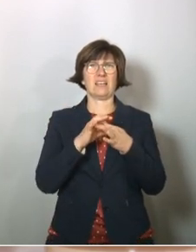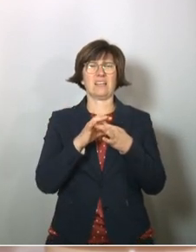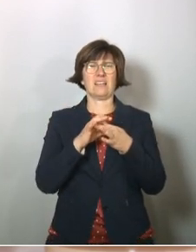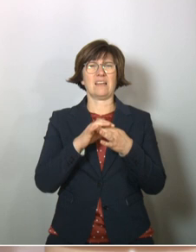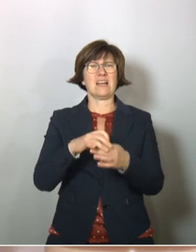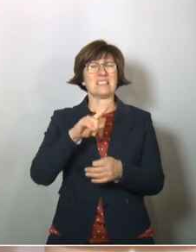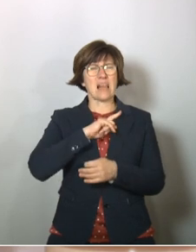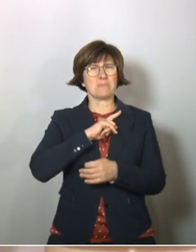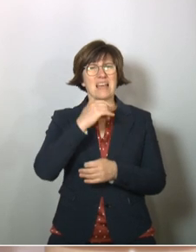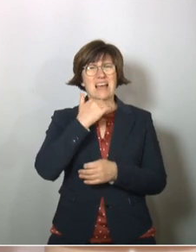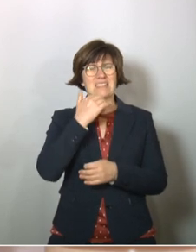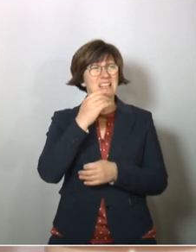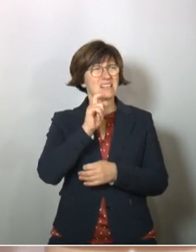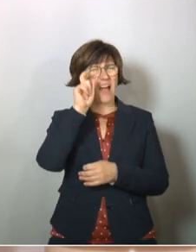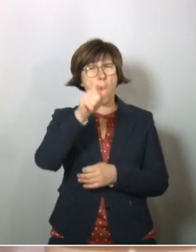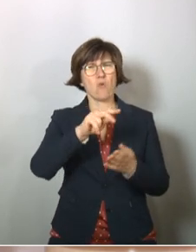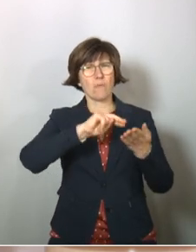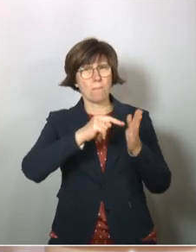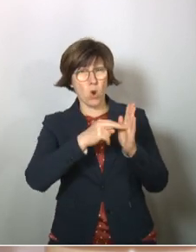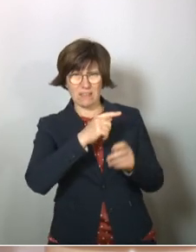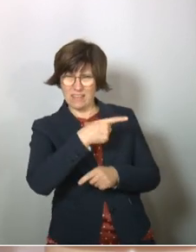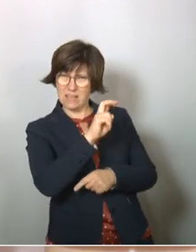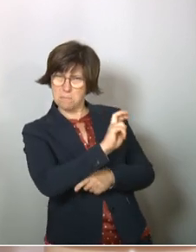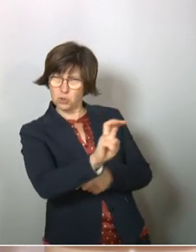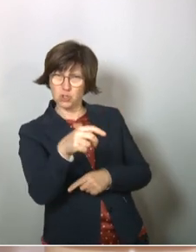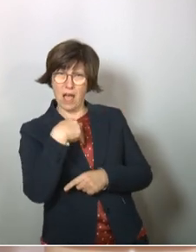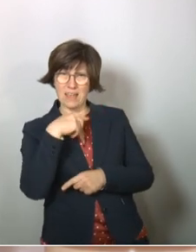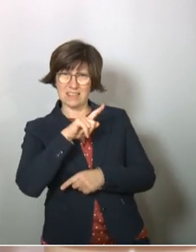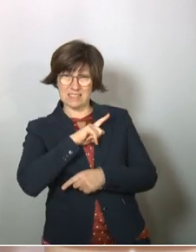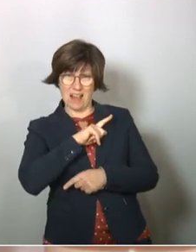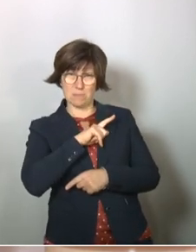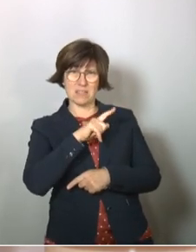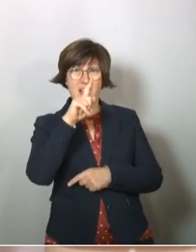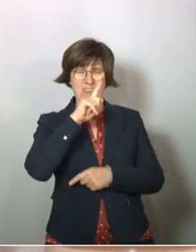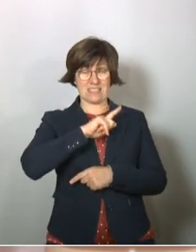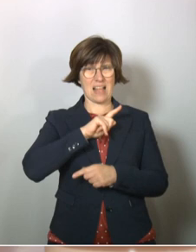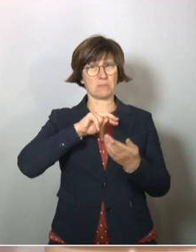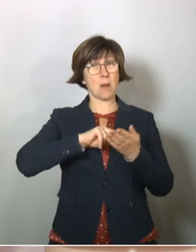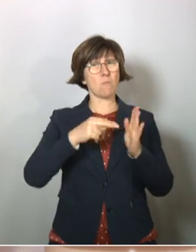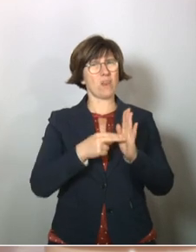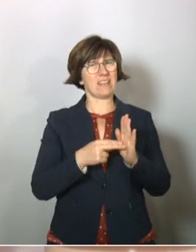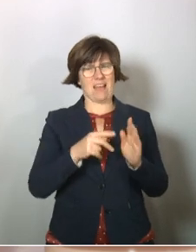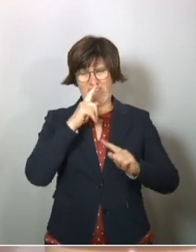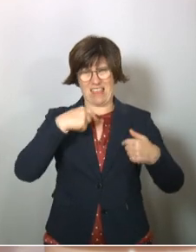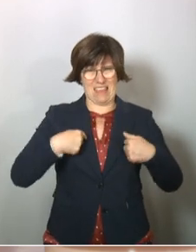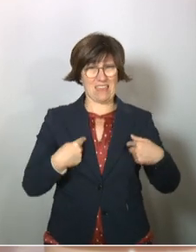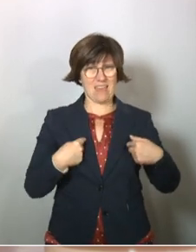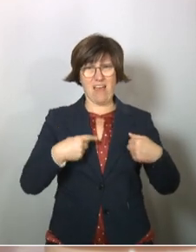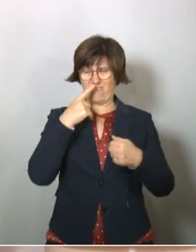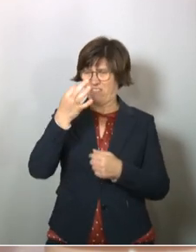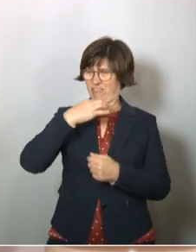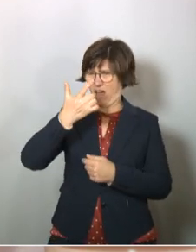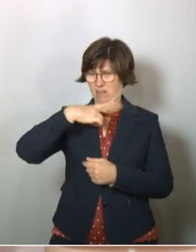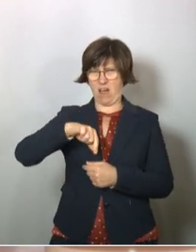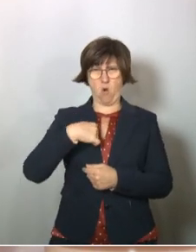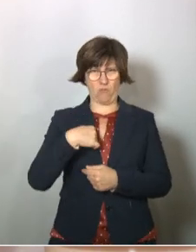ich rede jetzt an Sie, die Politiker, wenn ich Politikerin wäre und wenn ich gefragt